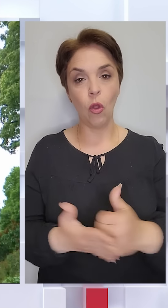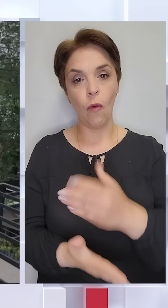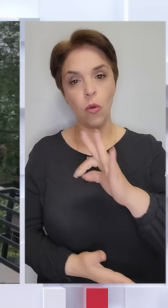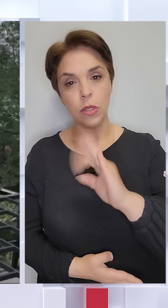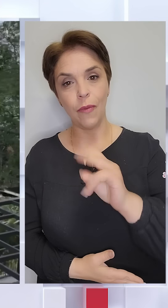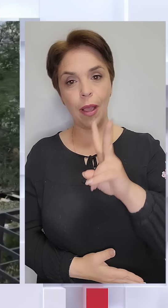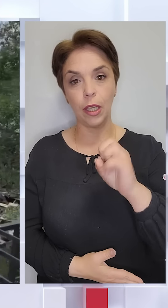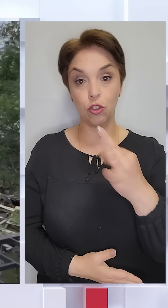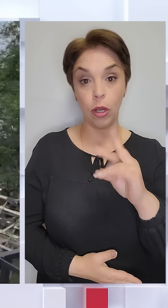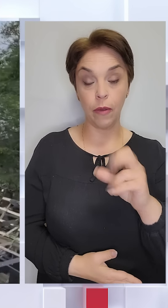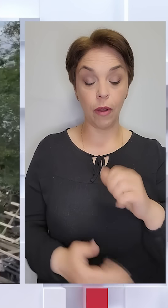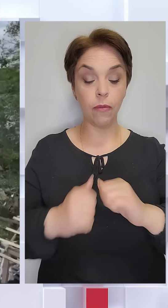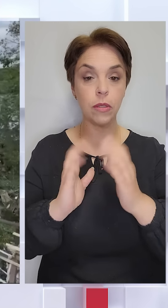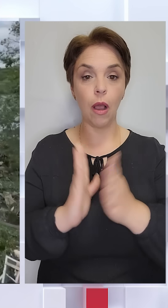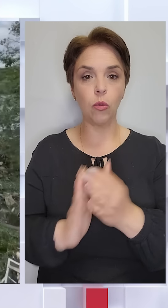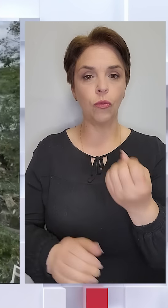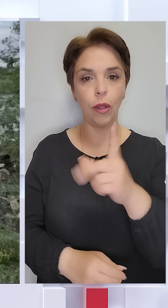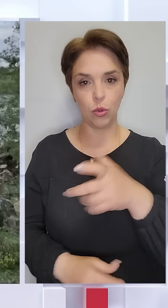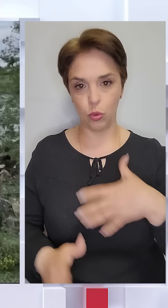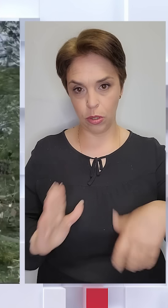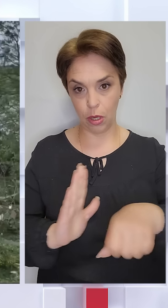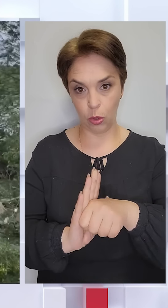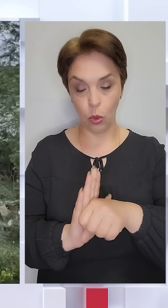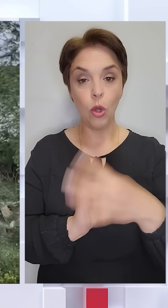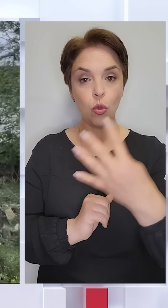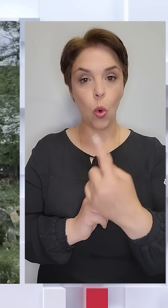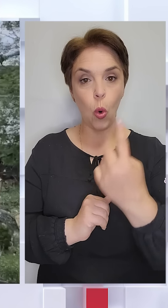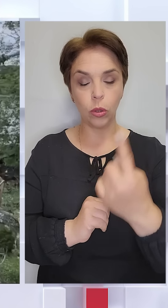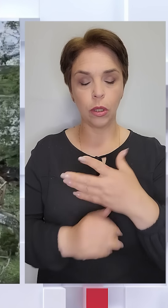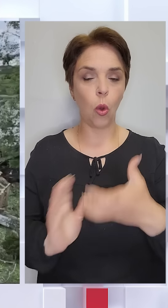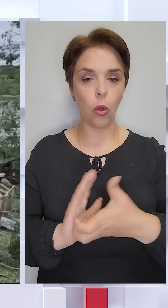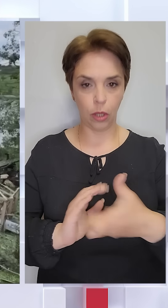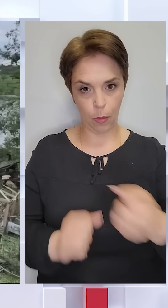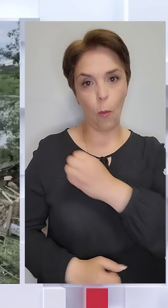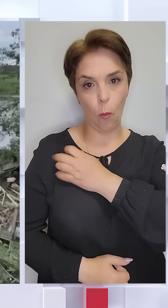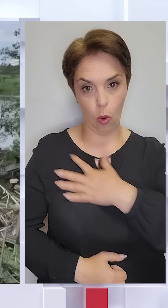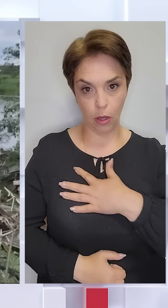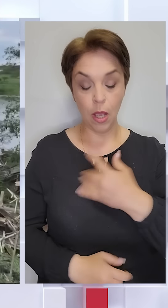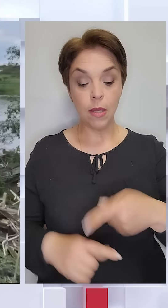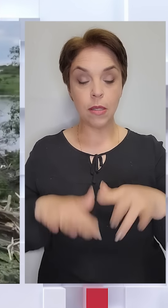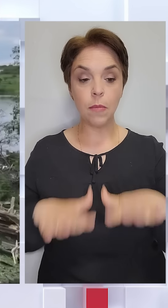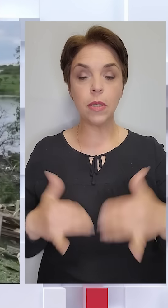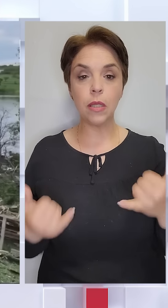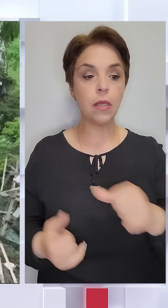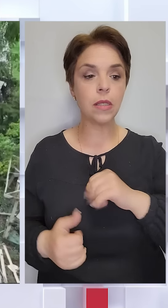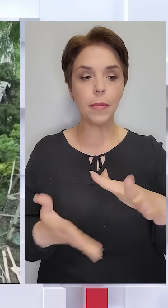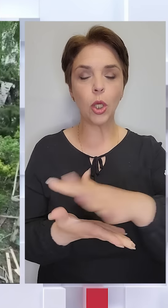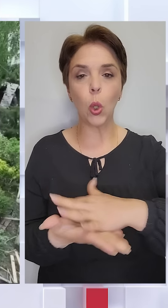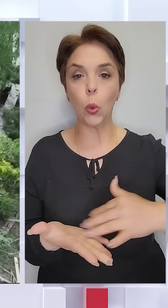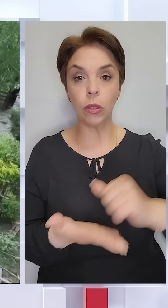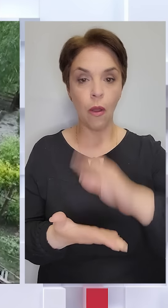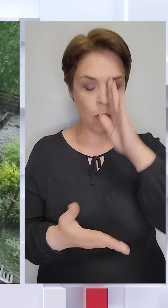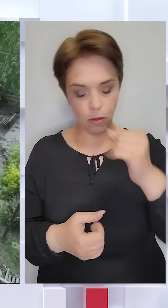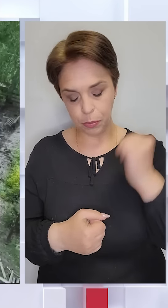Ківшарівка. Загалом 12 людей загинули та ще 41 людина отримала поранення. Це місце нині самі лише руїни. Ворог